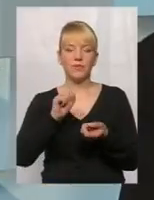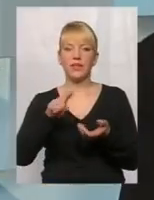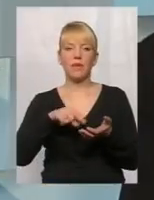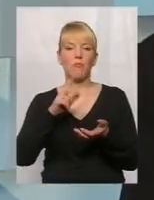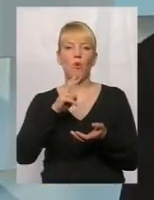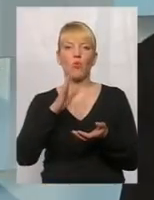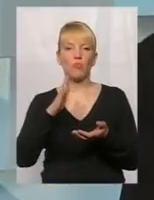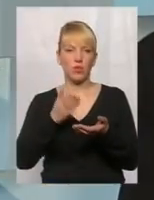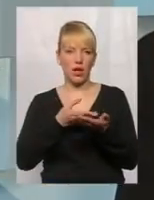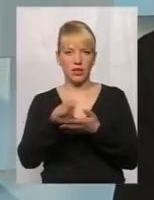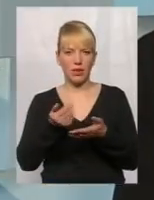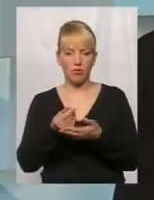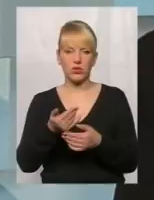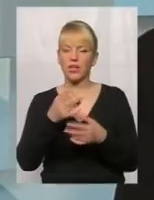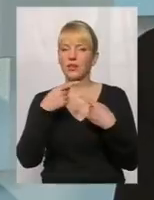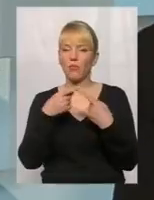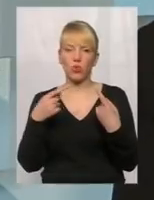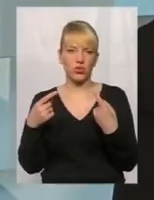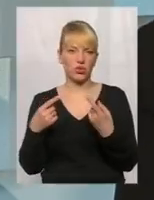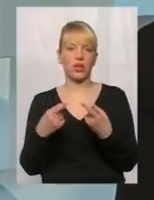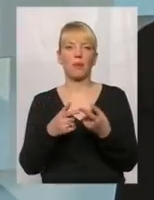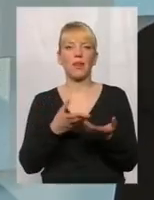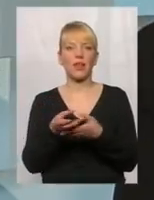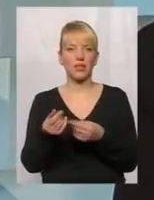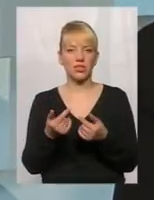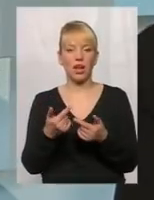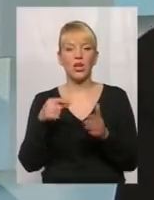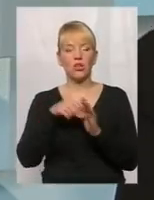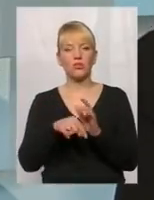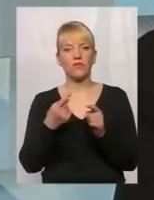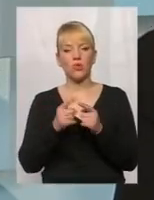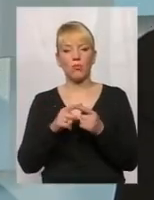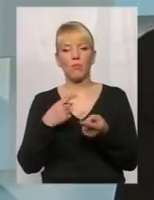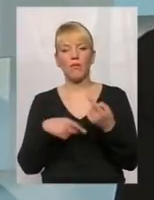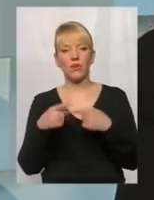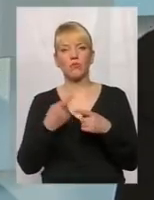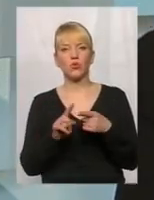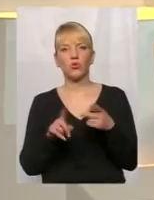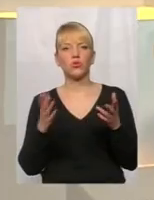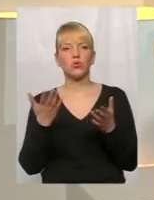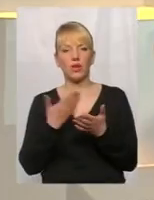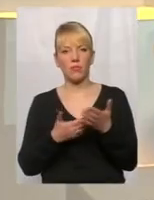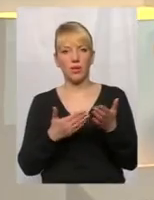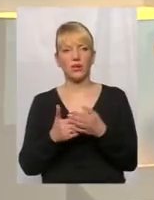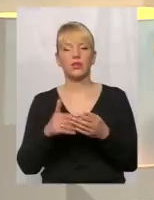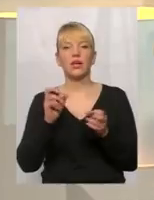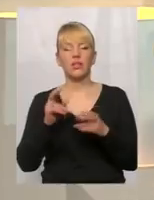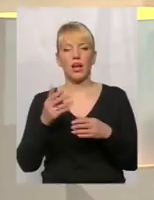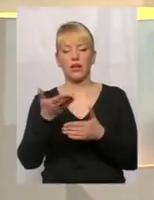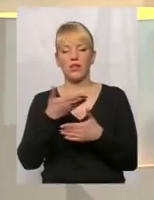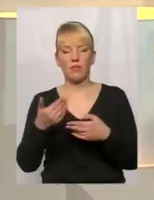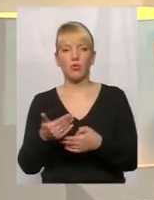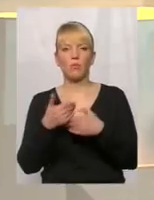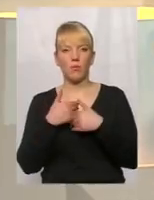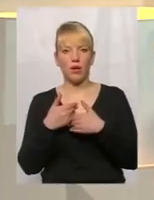послугах, ні по інших платежах. Але суть в тому, ми говоримо, вернемося до того, що ми можемо, наприклад, як ми допомагаємо